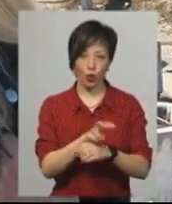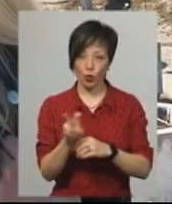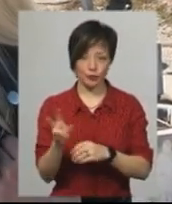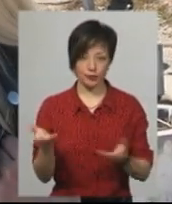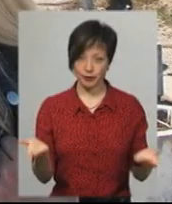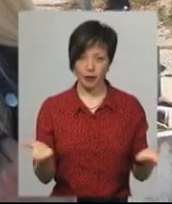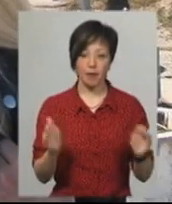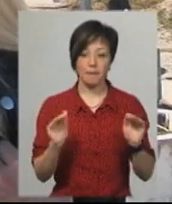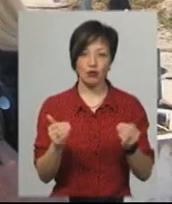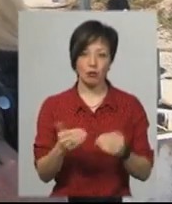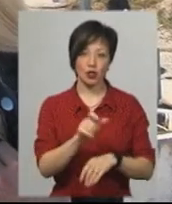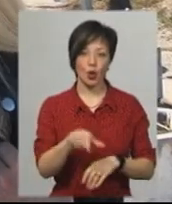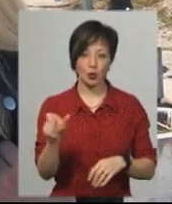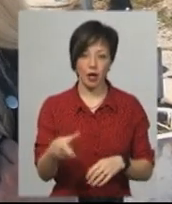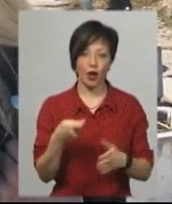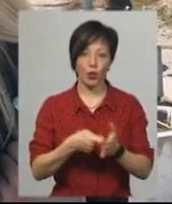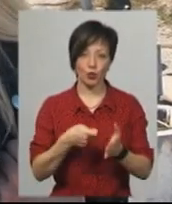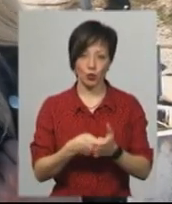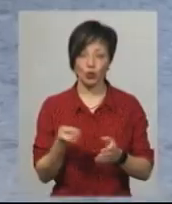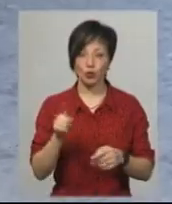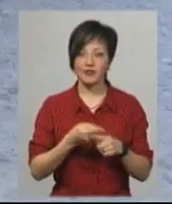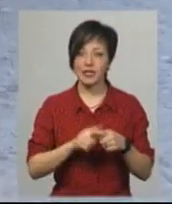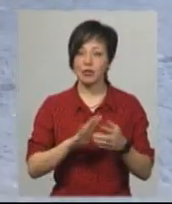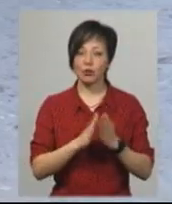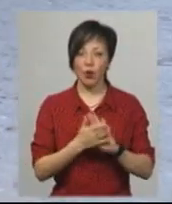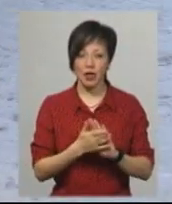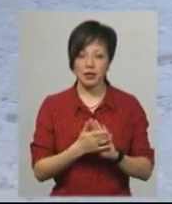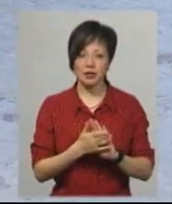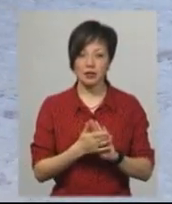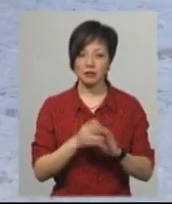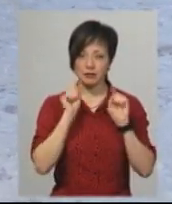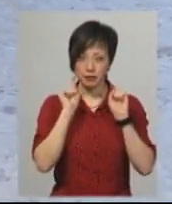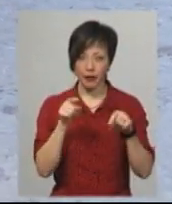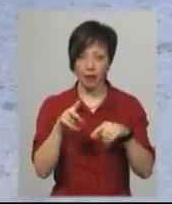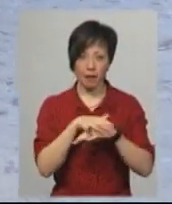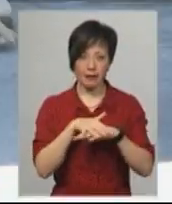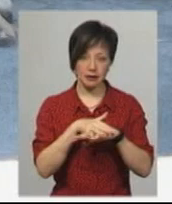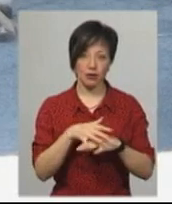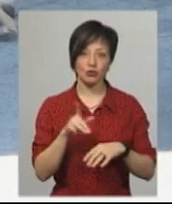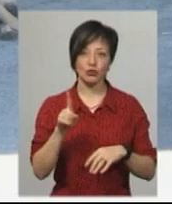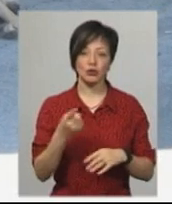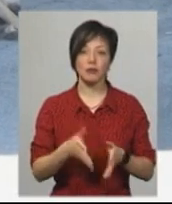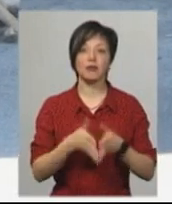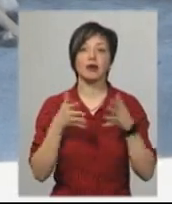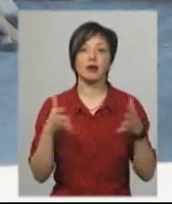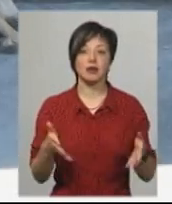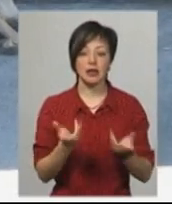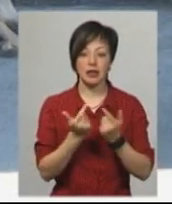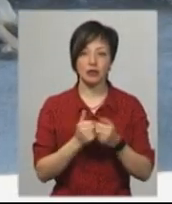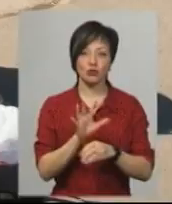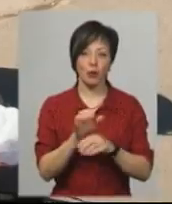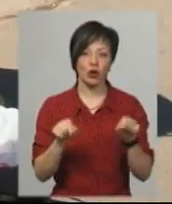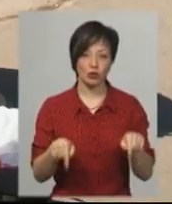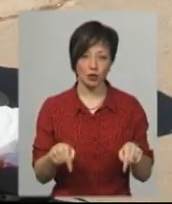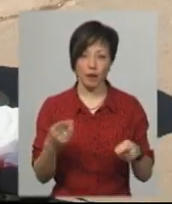все менше і менше людей, і, звісно, менше людей, які годують. Тому в цій ситуації ми саме завсередились тут на базарі, через це, що дуже велика кількість собак саме тут.